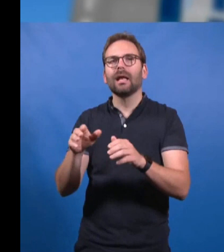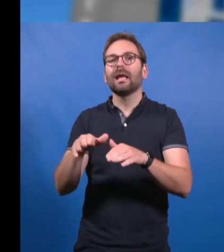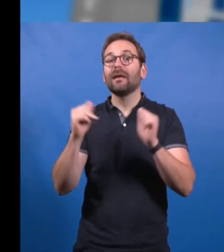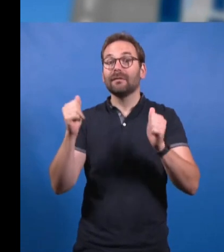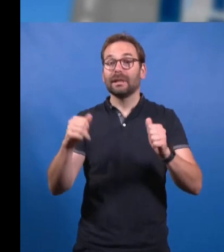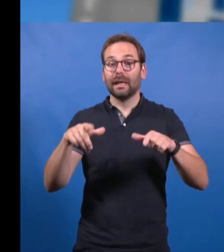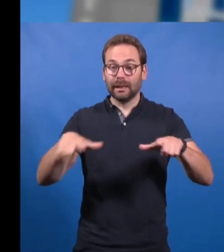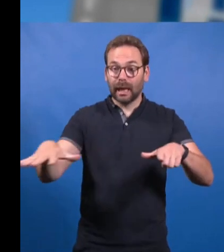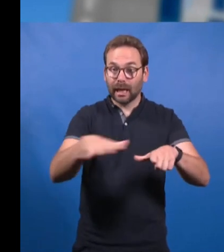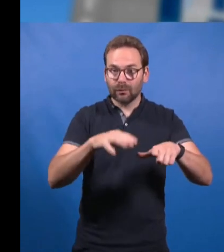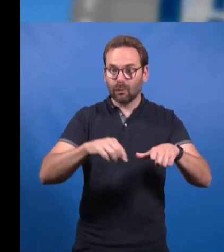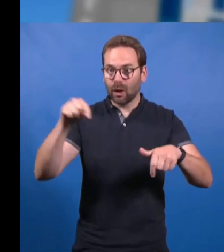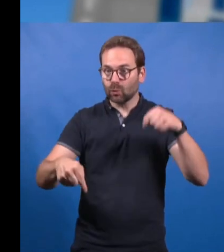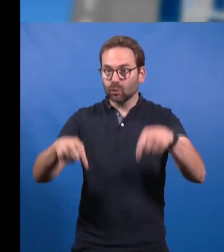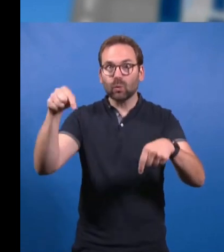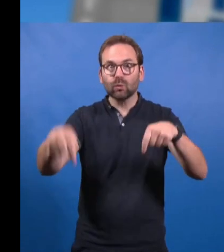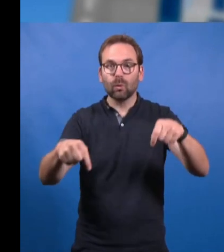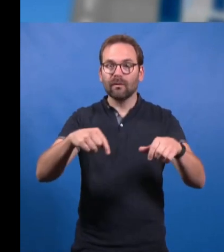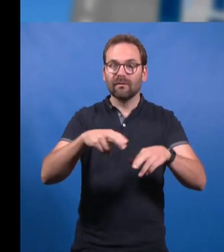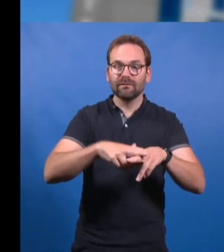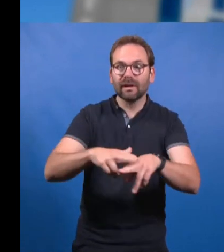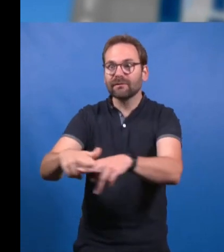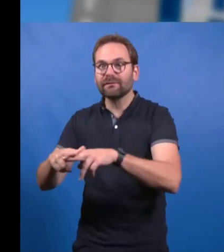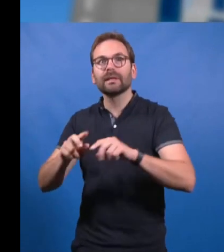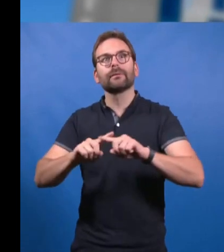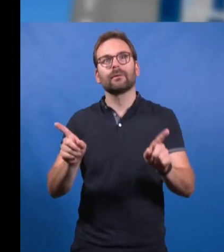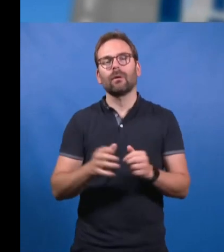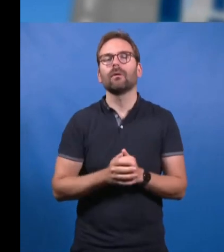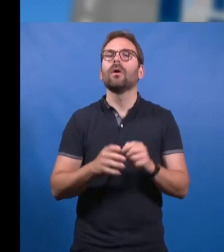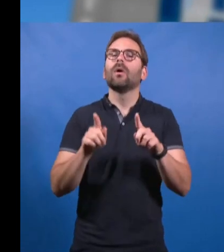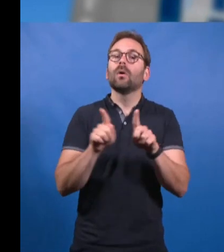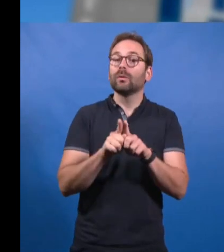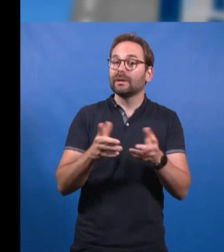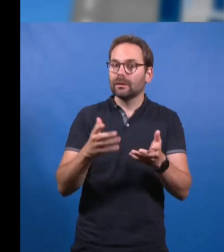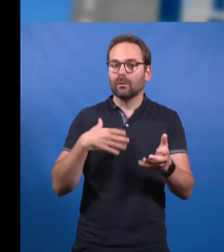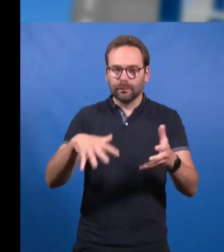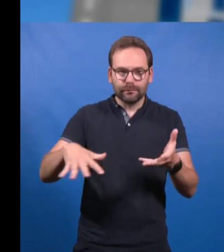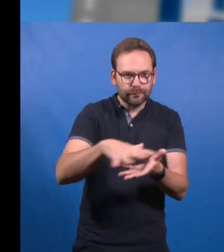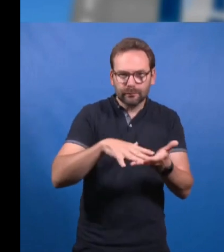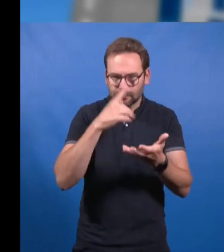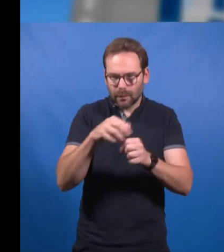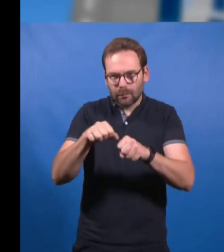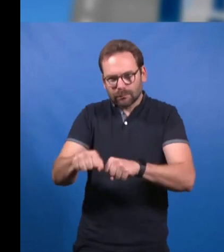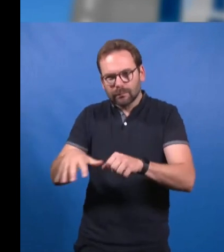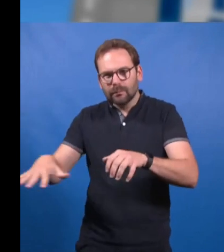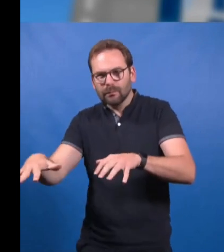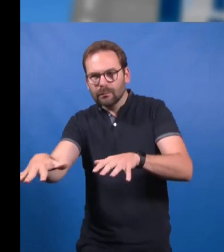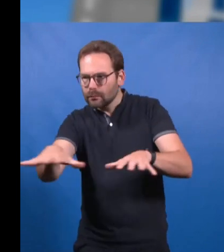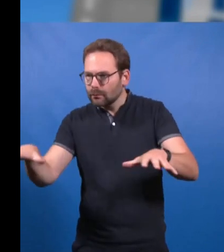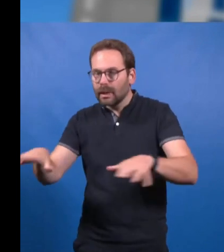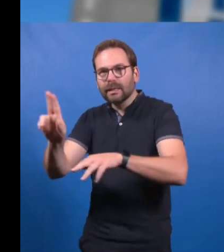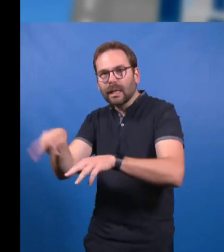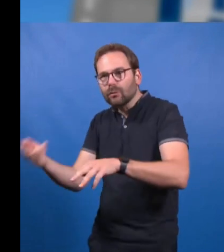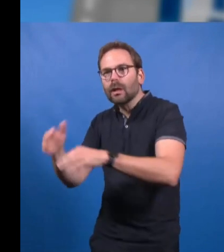des territoires agricoles. Les outils de portage du foncier sont également à renforcer, et les périmètres de protection de nos territoires agricoles et